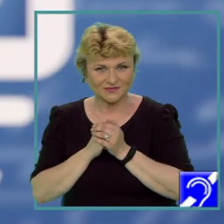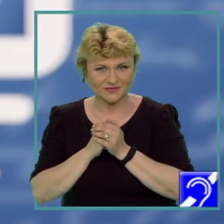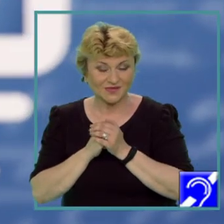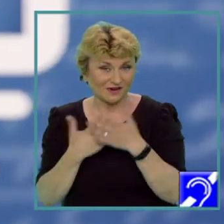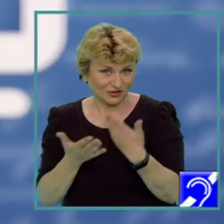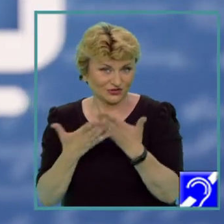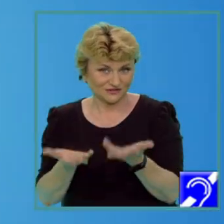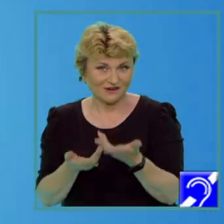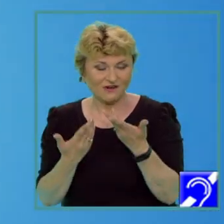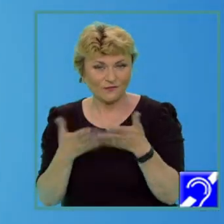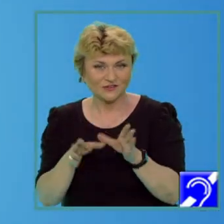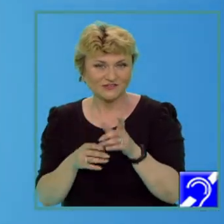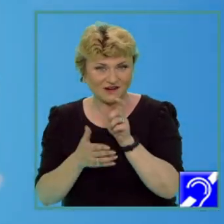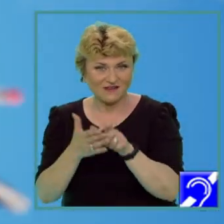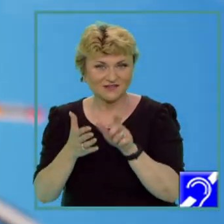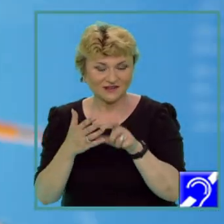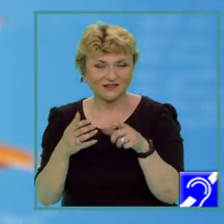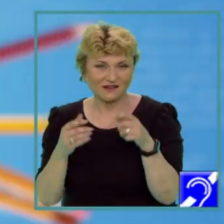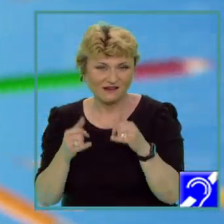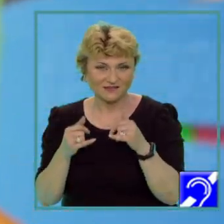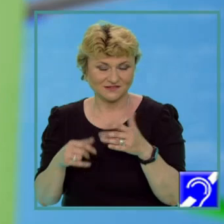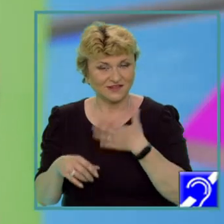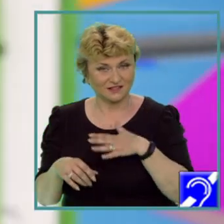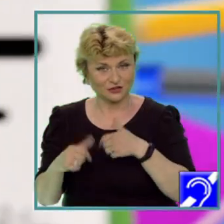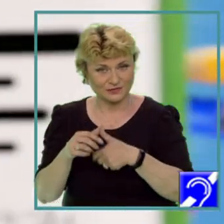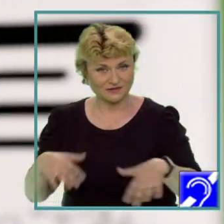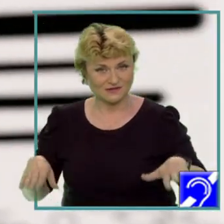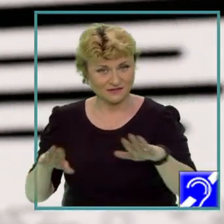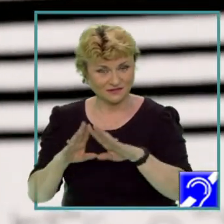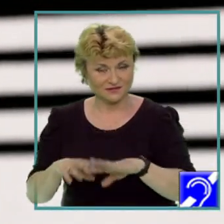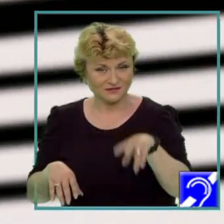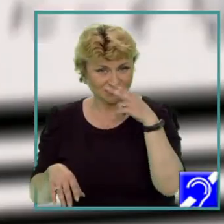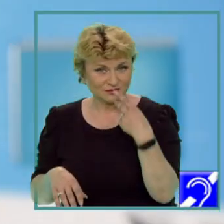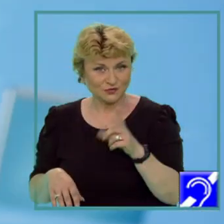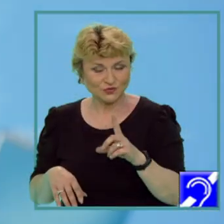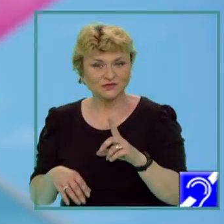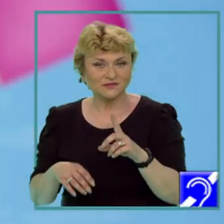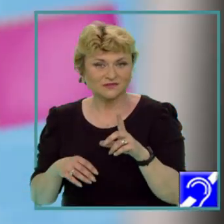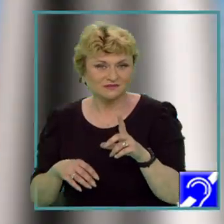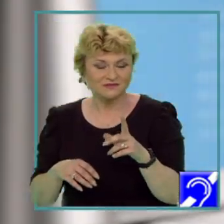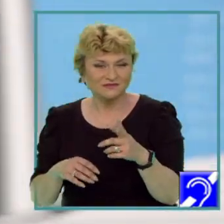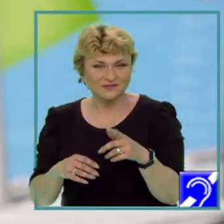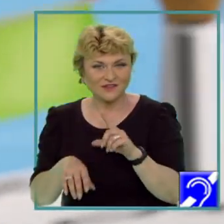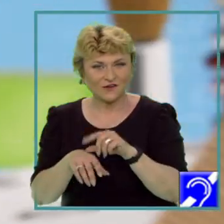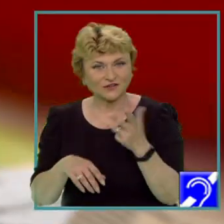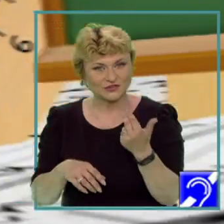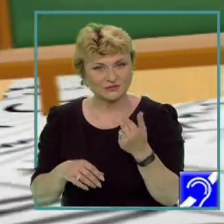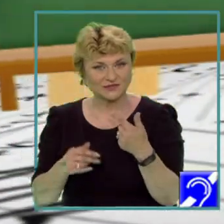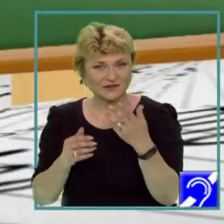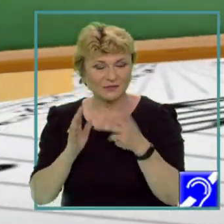Acestea au fost lecțiile de astăzi, dragi prieteni. Ne revedem luni, de la ora 15, să ne pregătim împreună pentru bacalaureat.